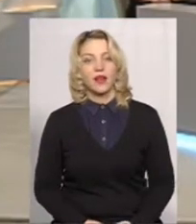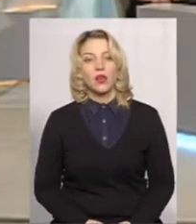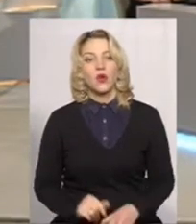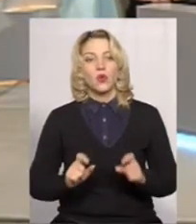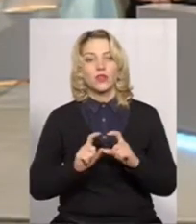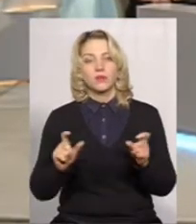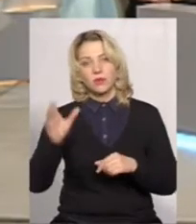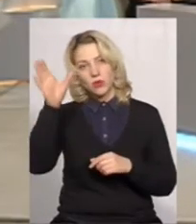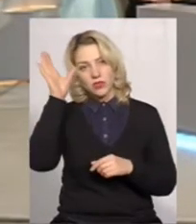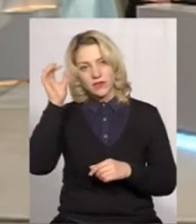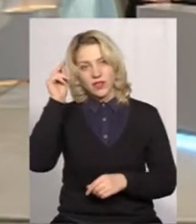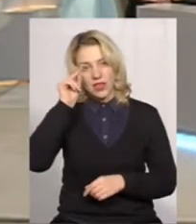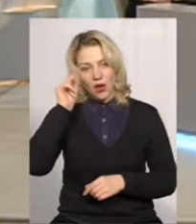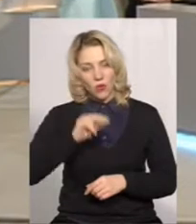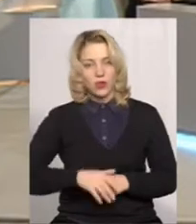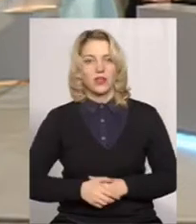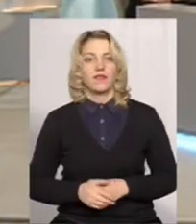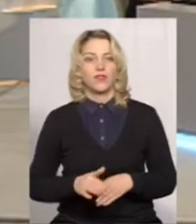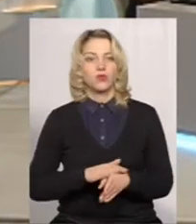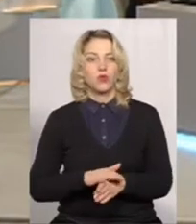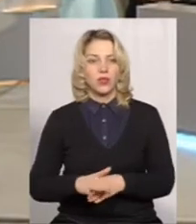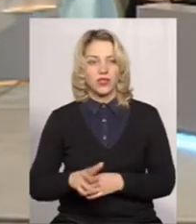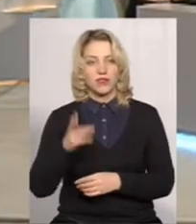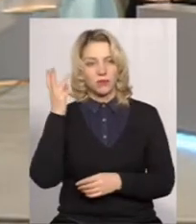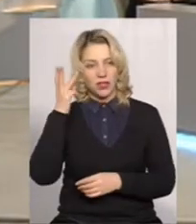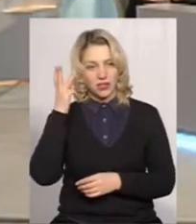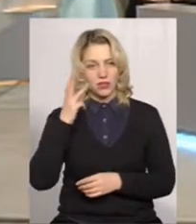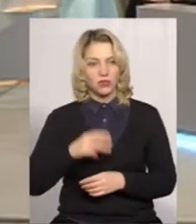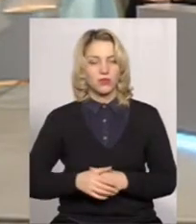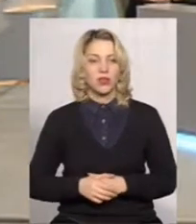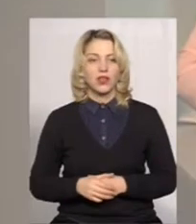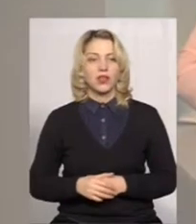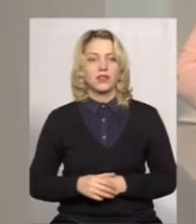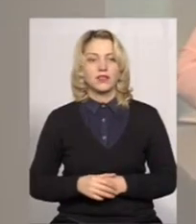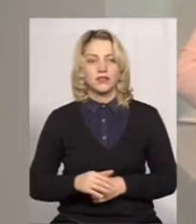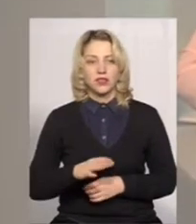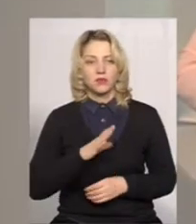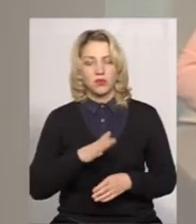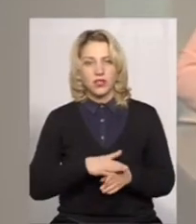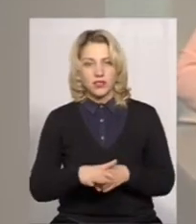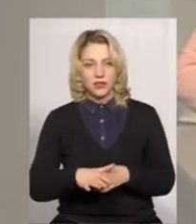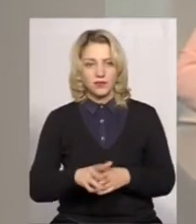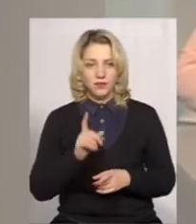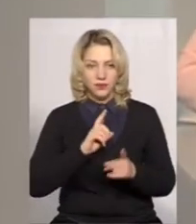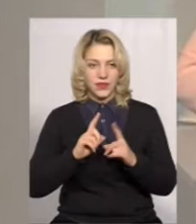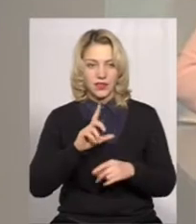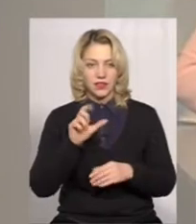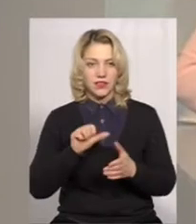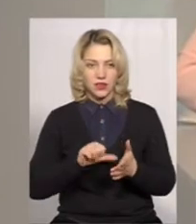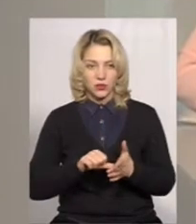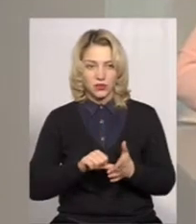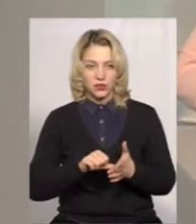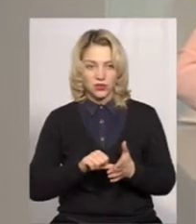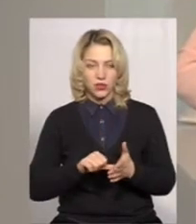Хмельницькому департаменті освіти та науки відбулася нарада за участю